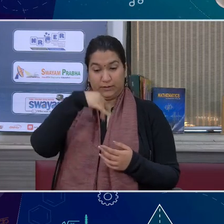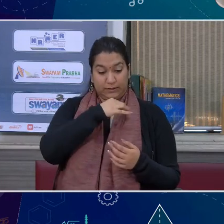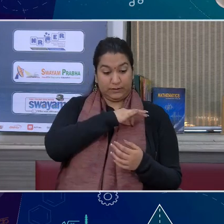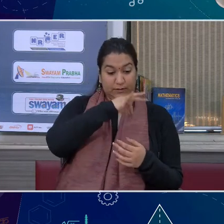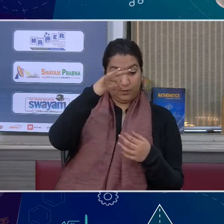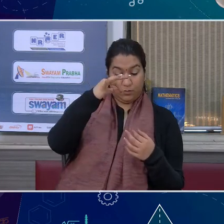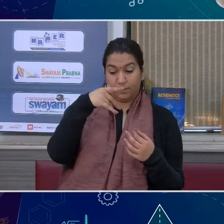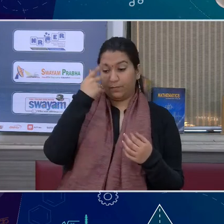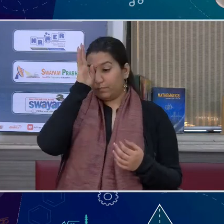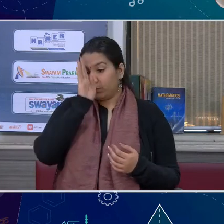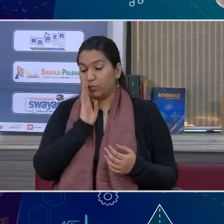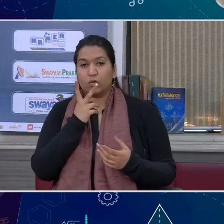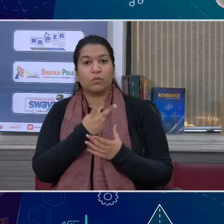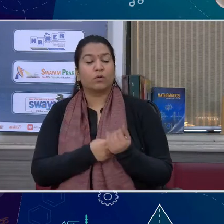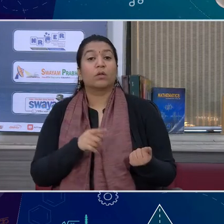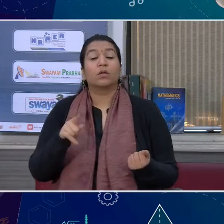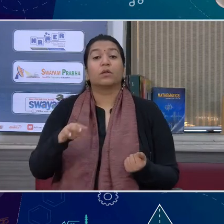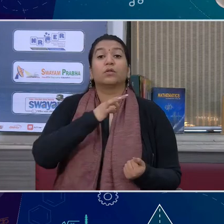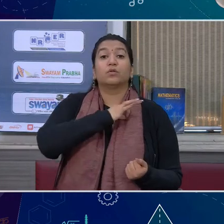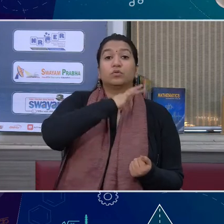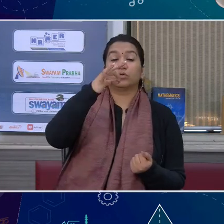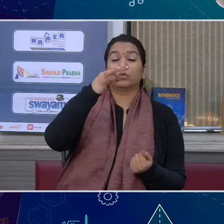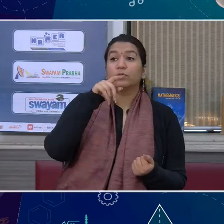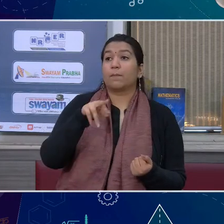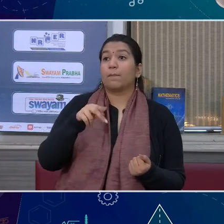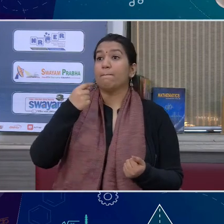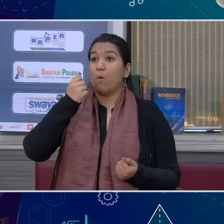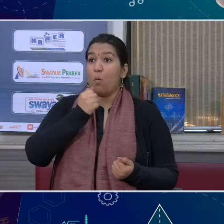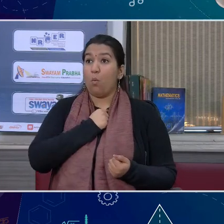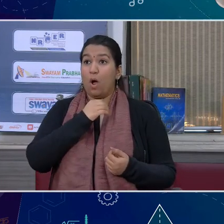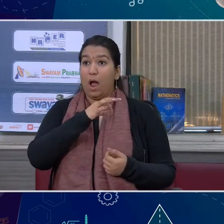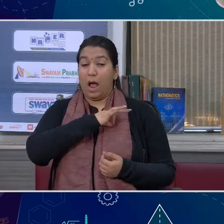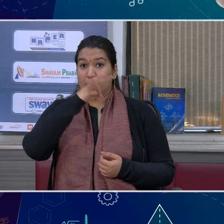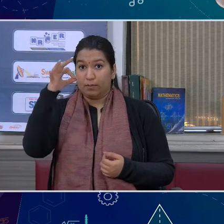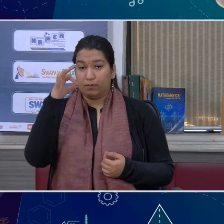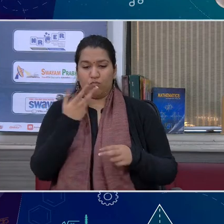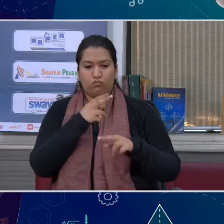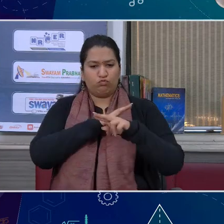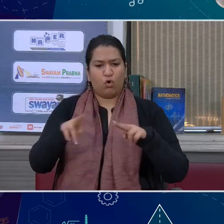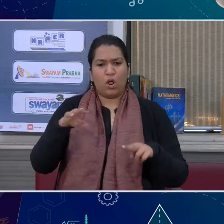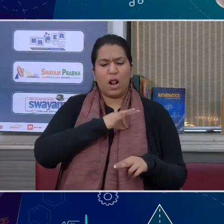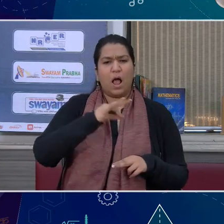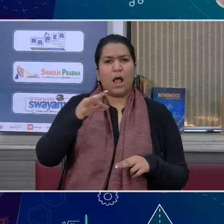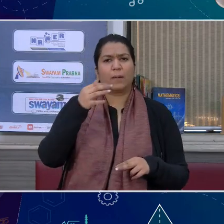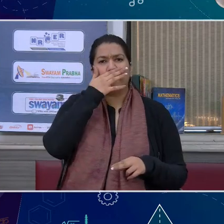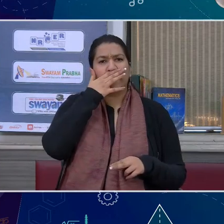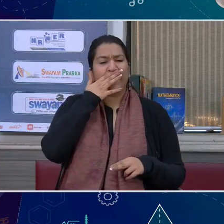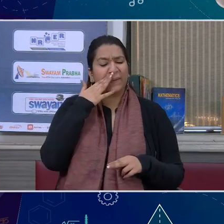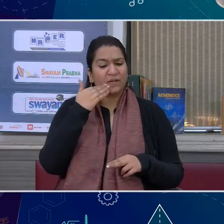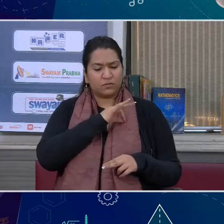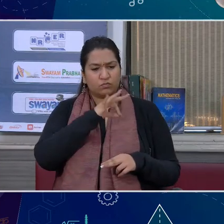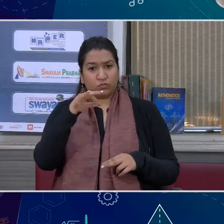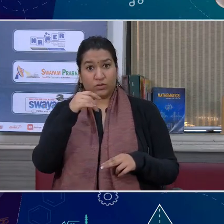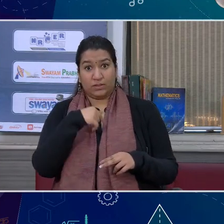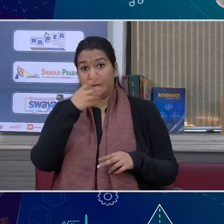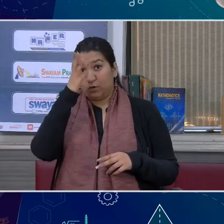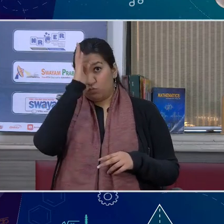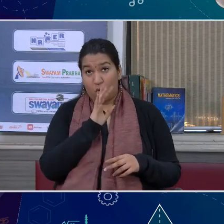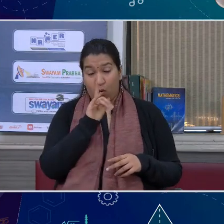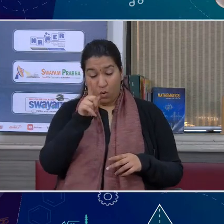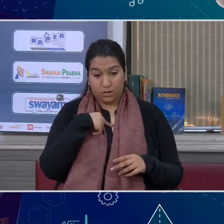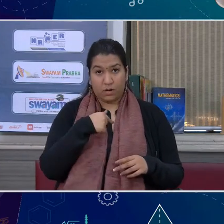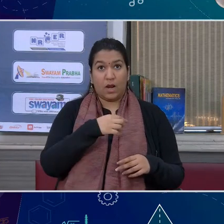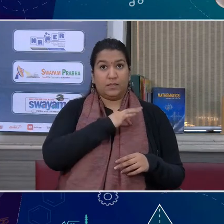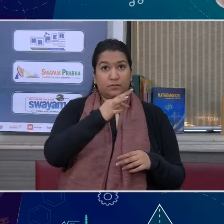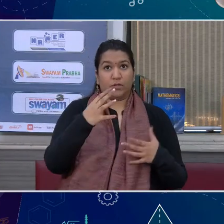परमात्मा है वो परमात्मा परम आत्मा या पूरी आत्मा तभी वनती है जब हम और वो आपस में मिलते हैं जब